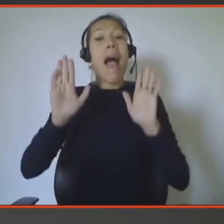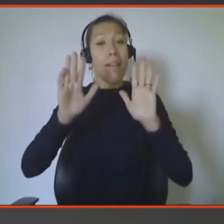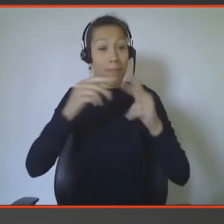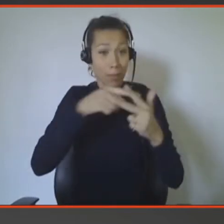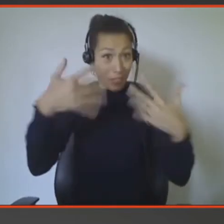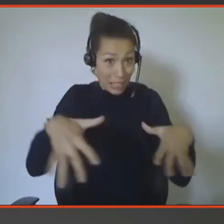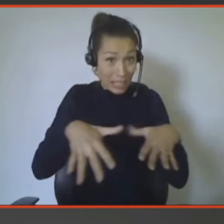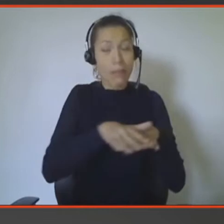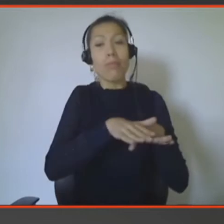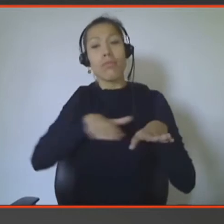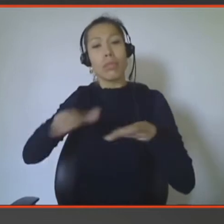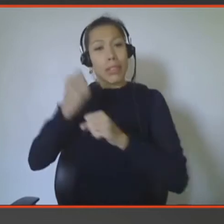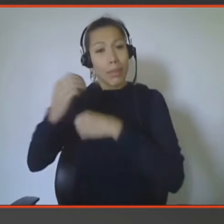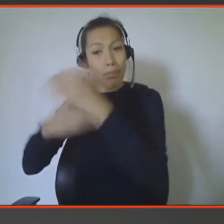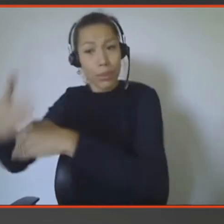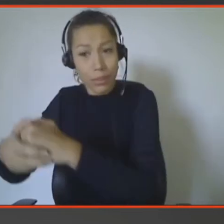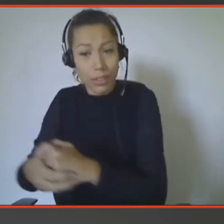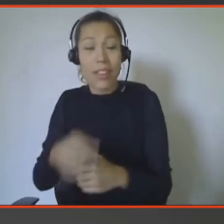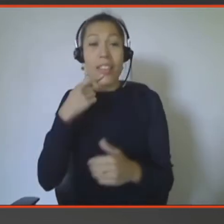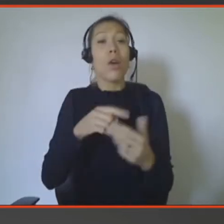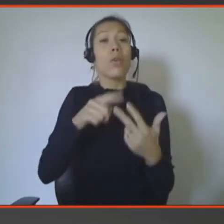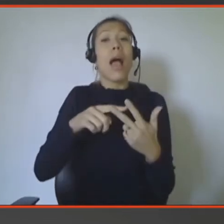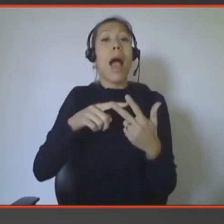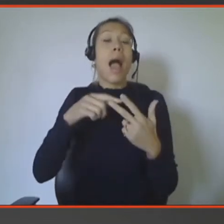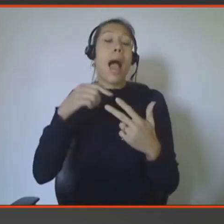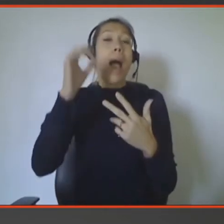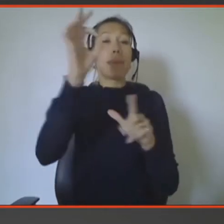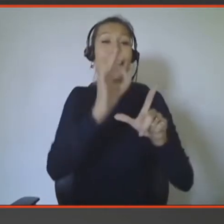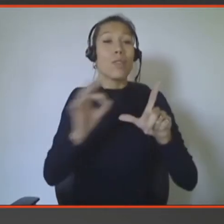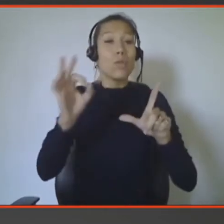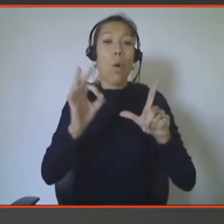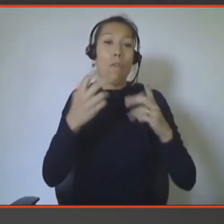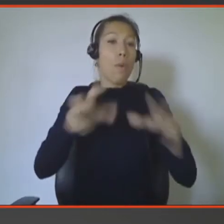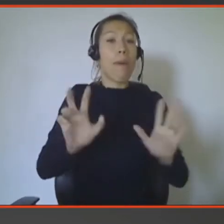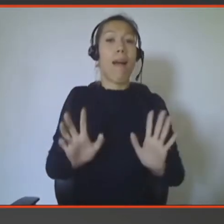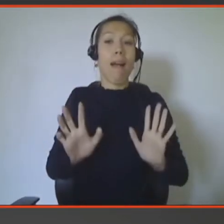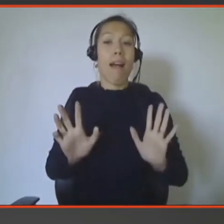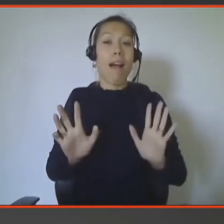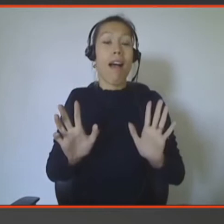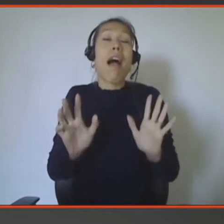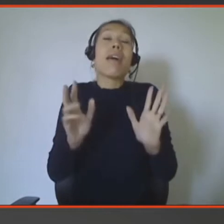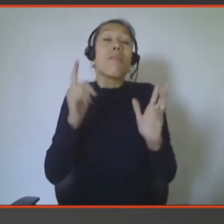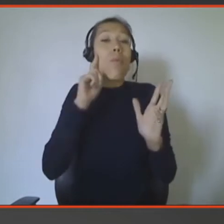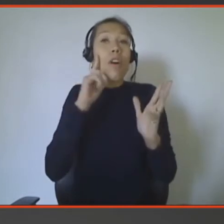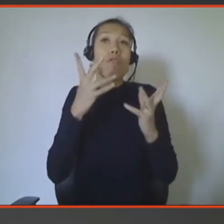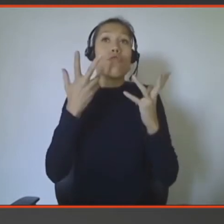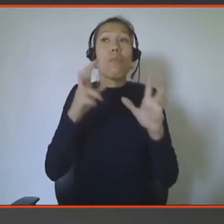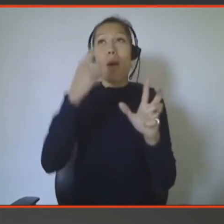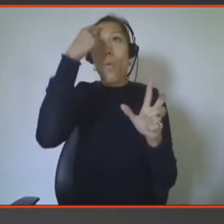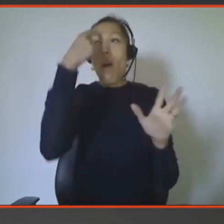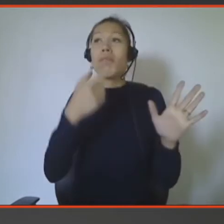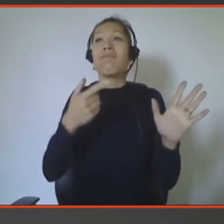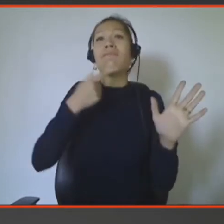convaincre qu'une app pourrait être bien mais c'est vraiment, je veux qu'ils y pensent, pas comme la solution de facilité mais comme quelque chose qui ferait du sens dans leurs projets.